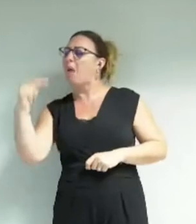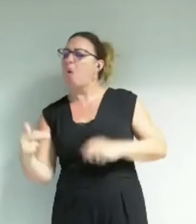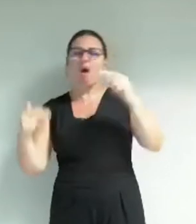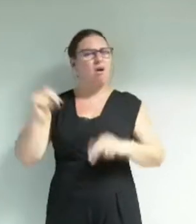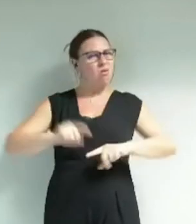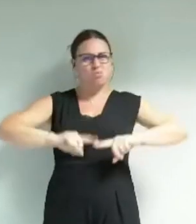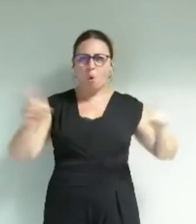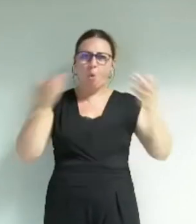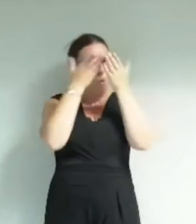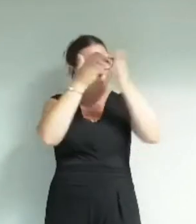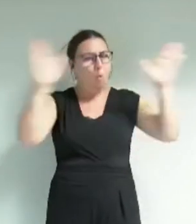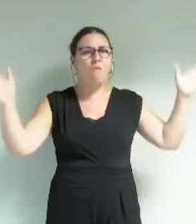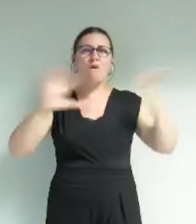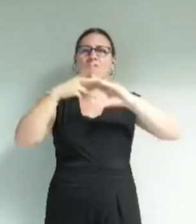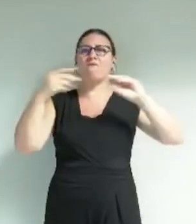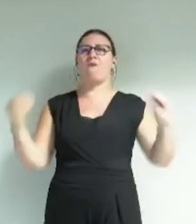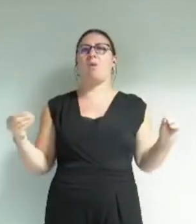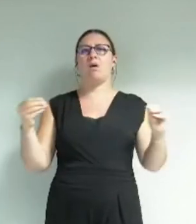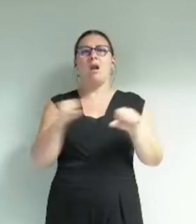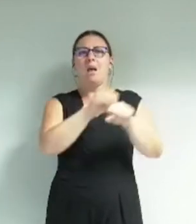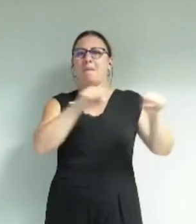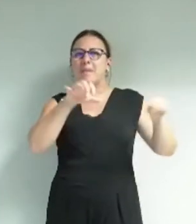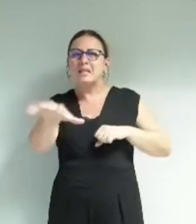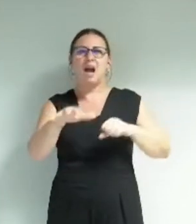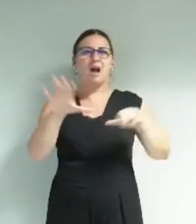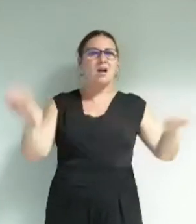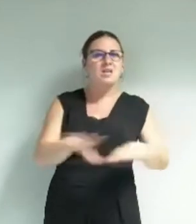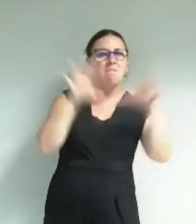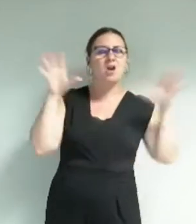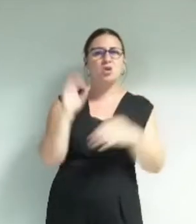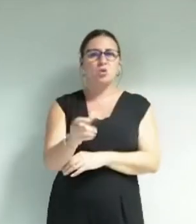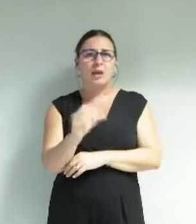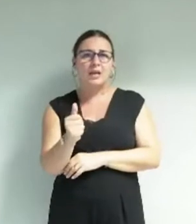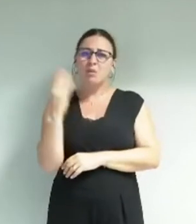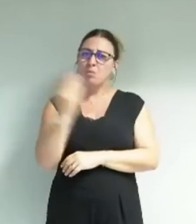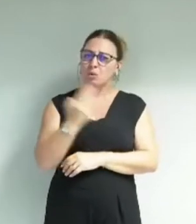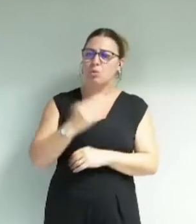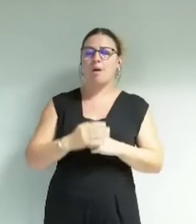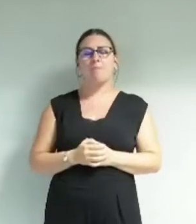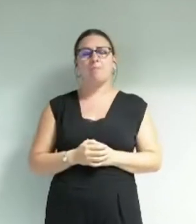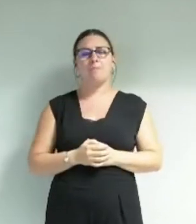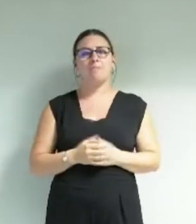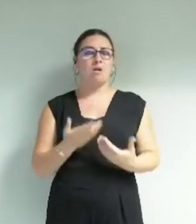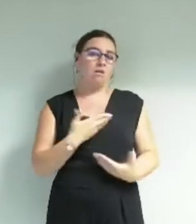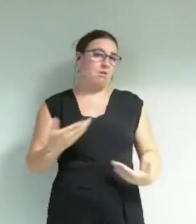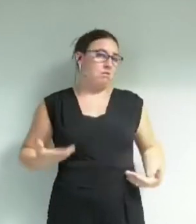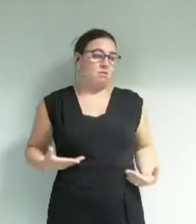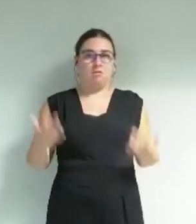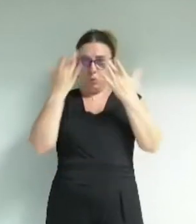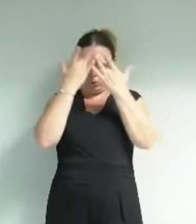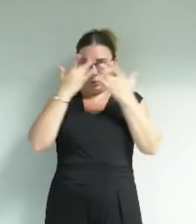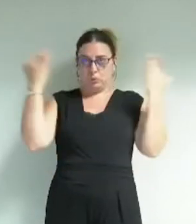nouveaux horizons vers les médias, l'image et le numérique. Enfin, la culture doit irriguer